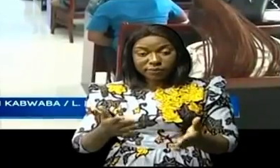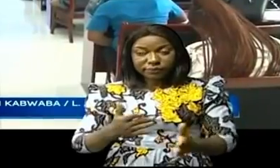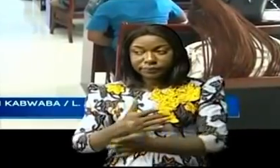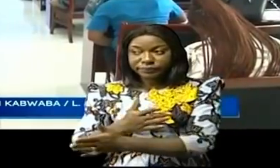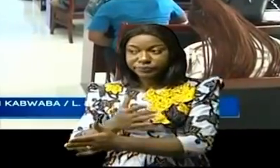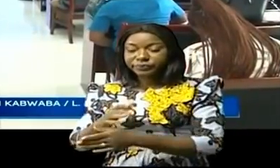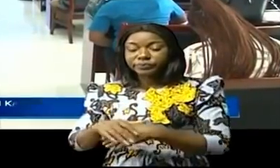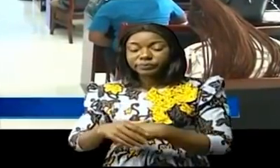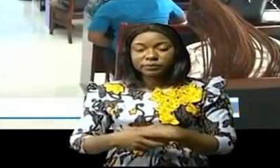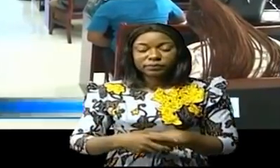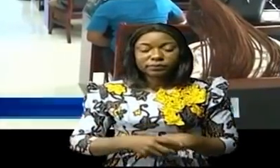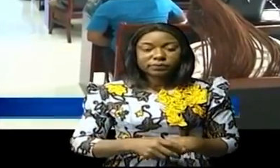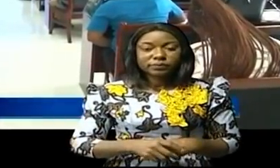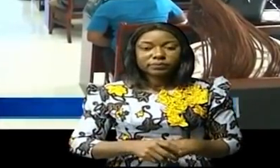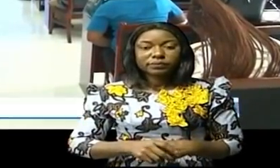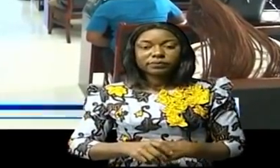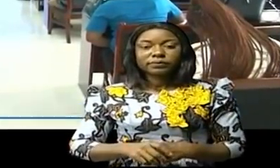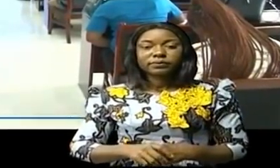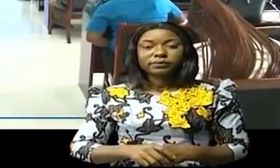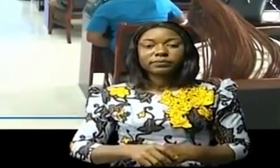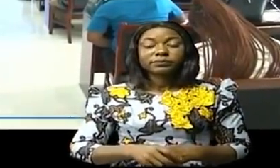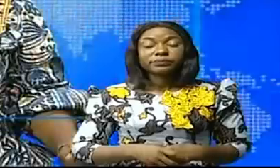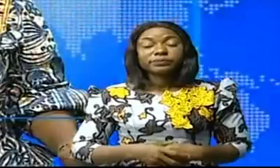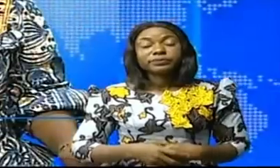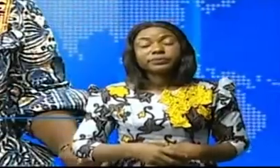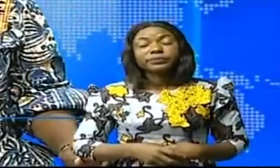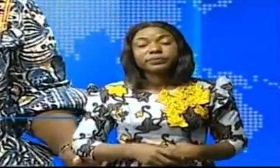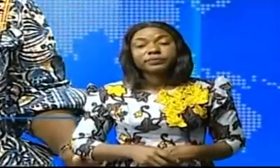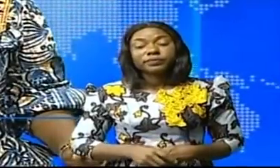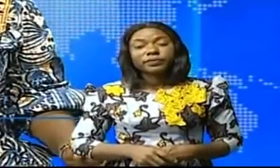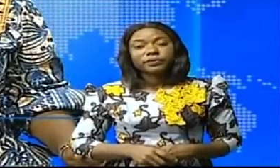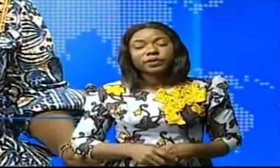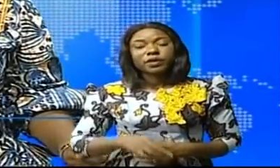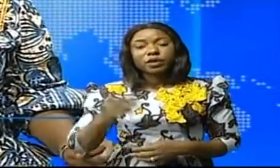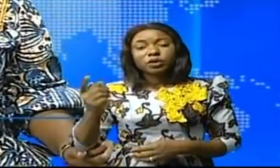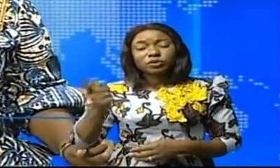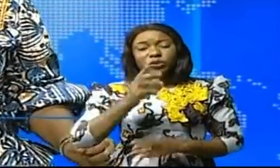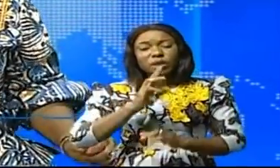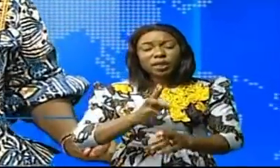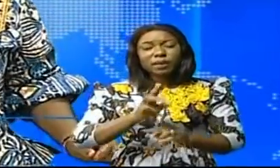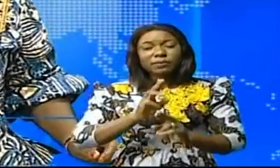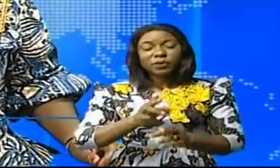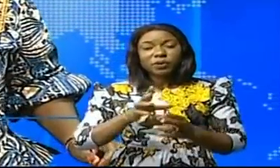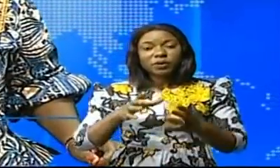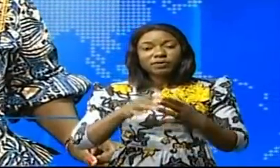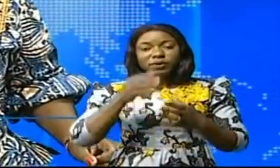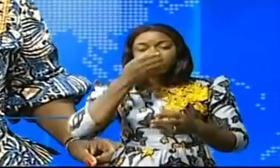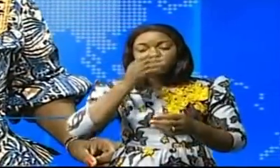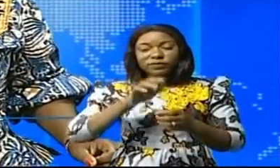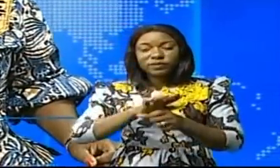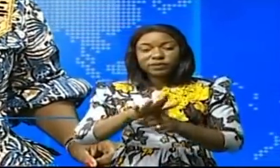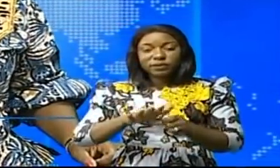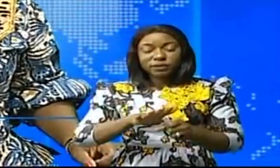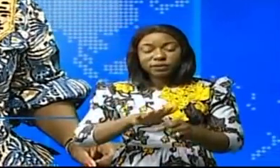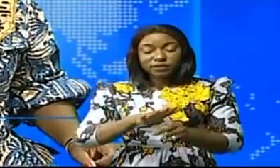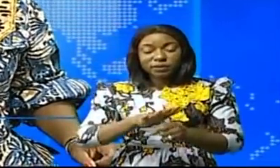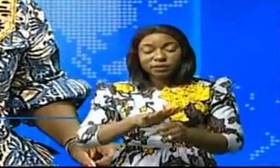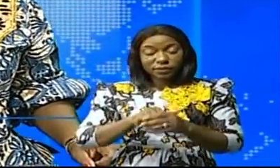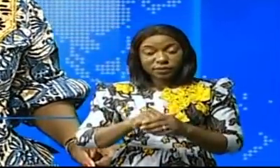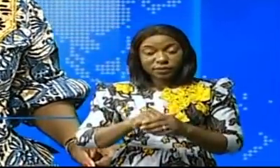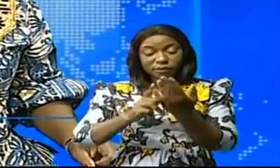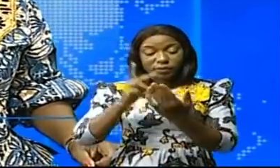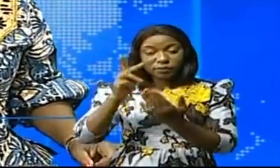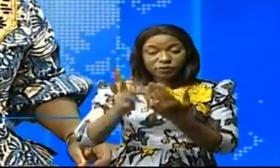contre cette pandémie planétaire. Toujours en rapport avec le Covid-19 et dans le cadre du